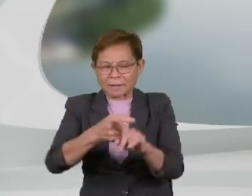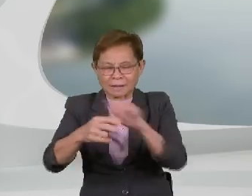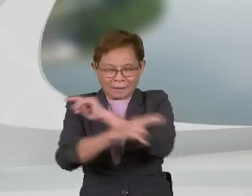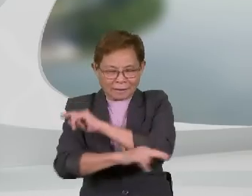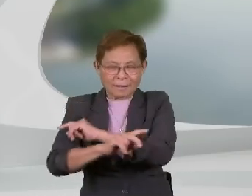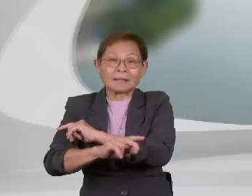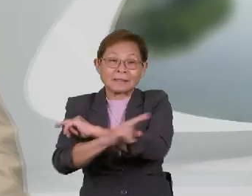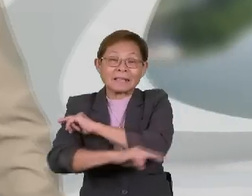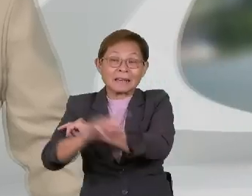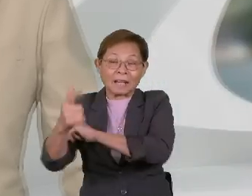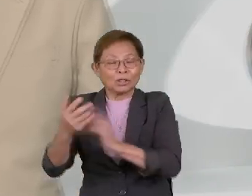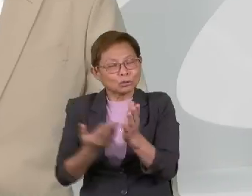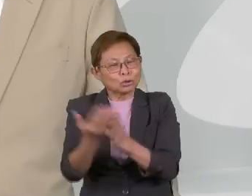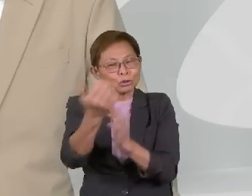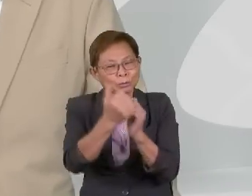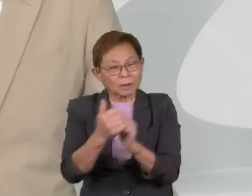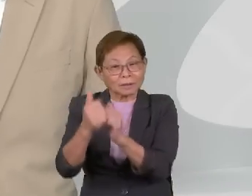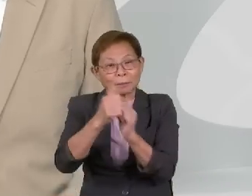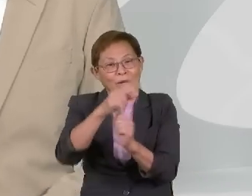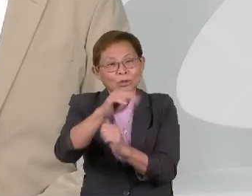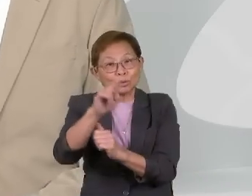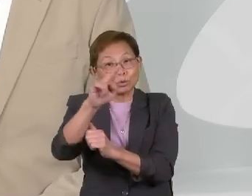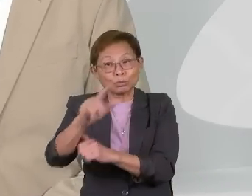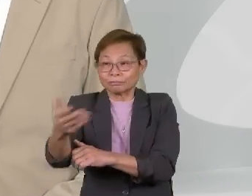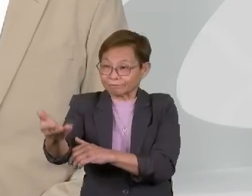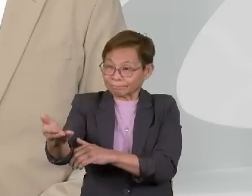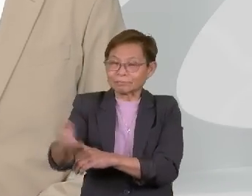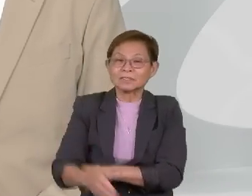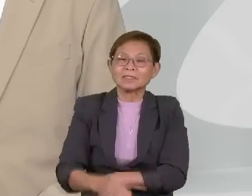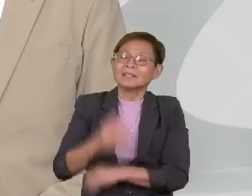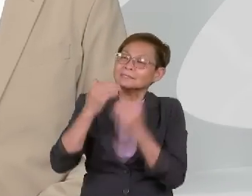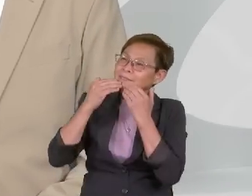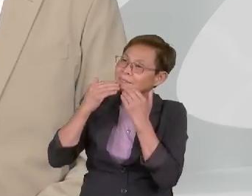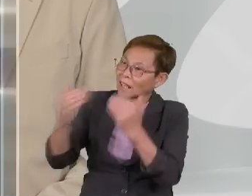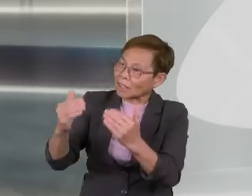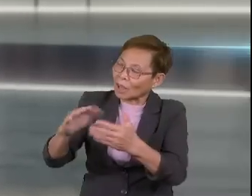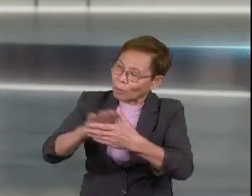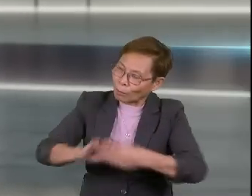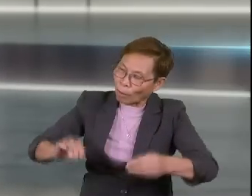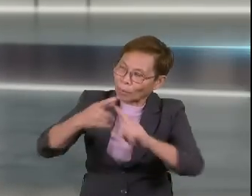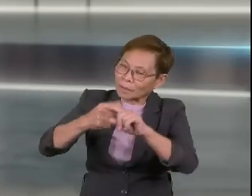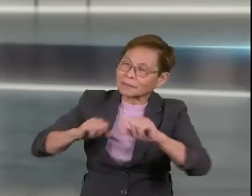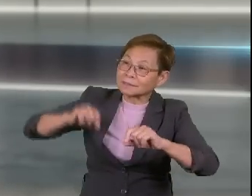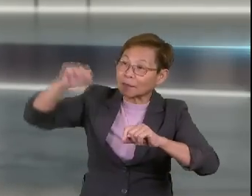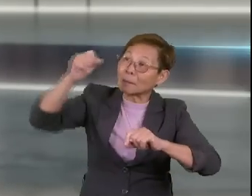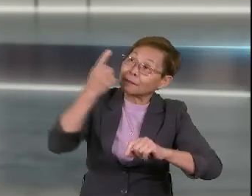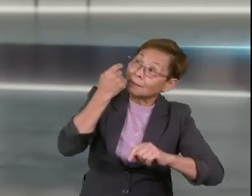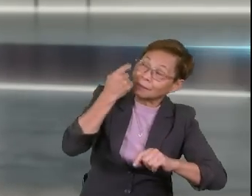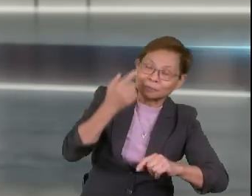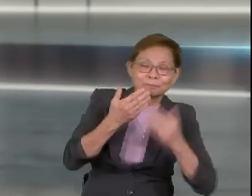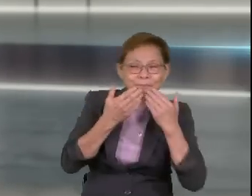Nurul di Angkasa Puri. Nurul, silakan. Konstantin Pahlawan, terima kasih atas perincian dari negeri Sabah itu.